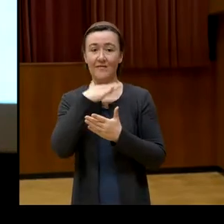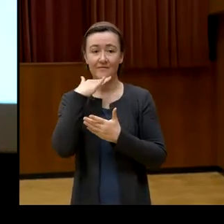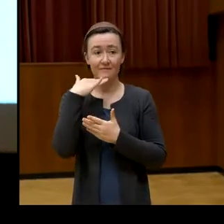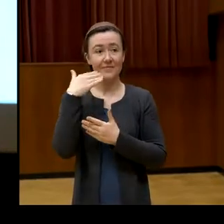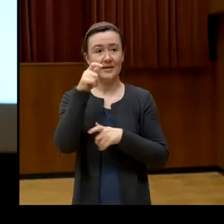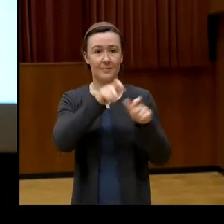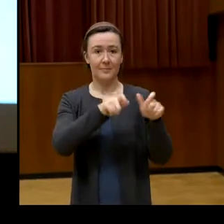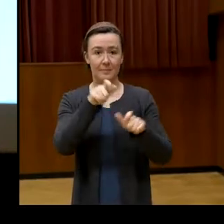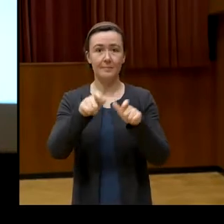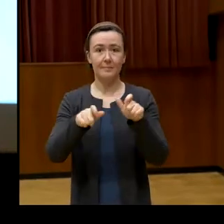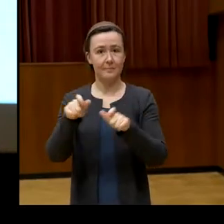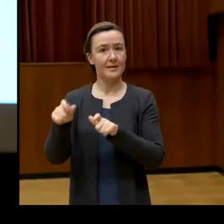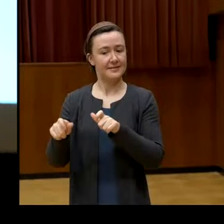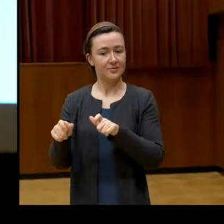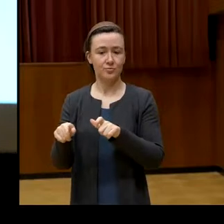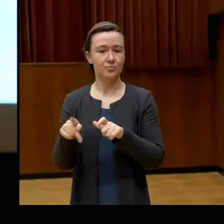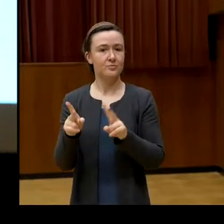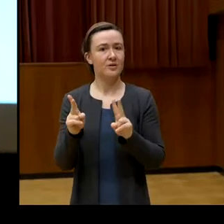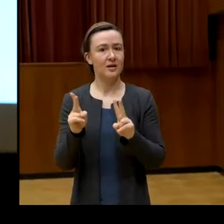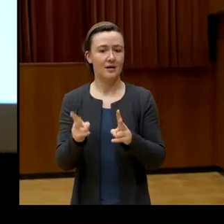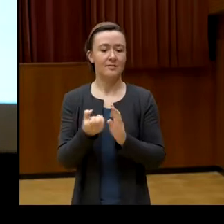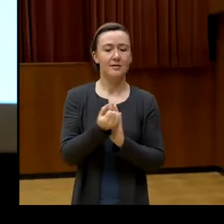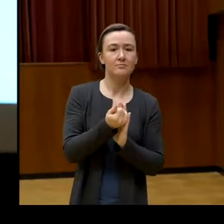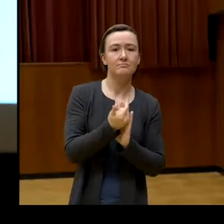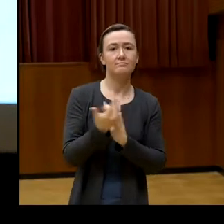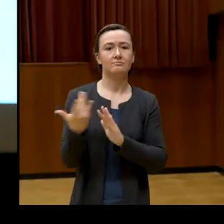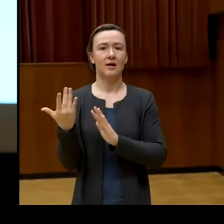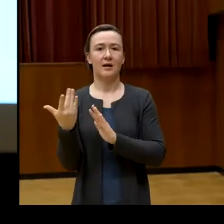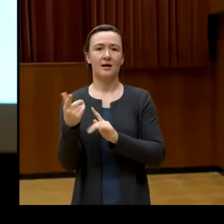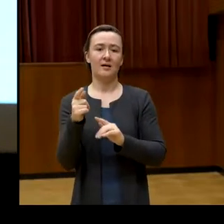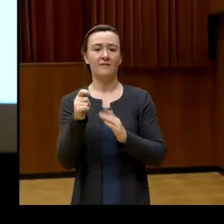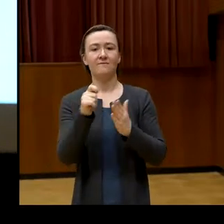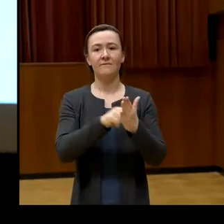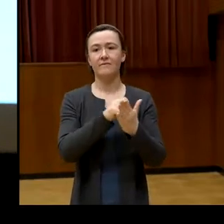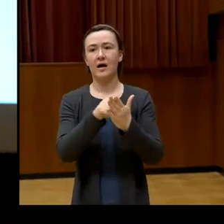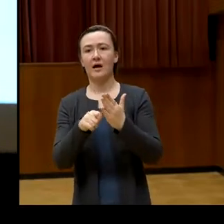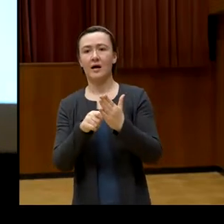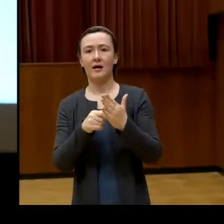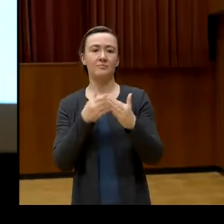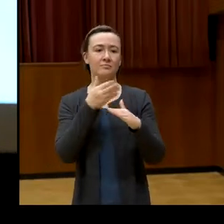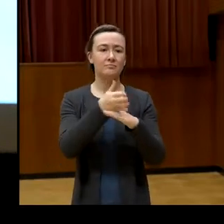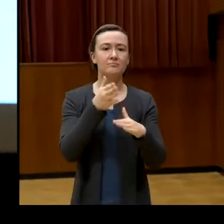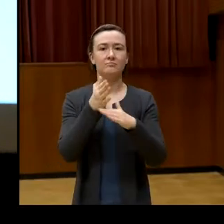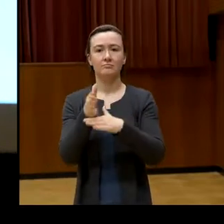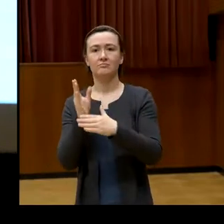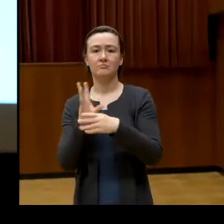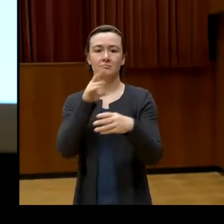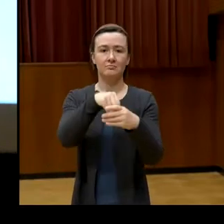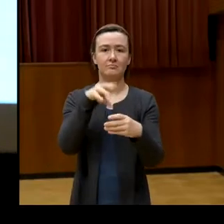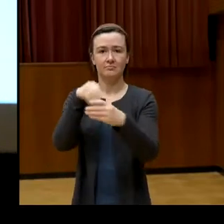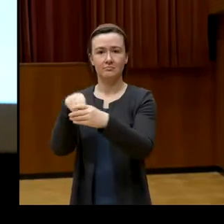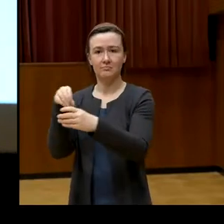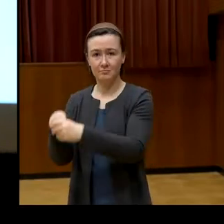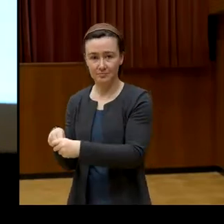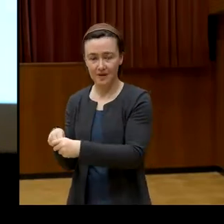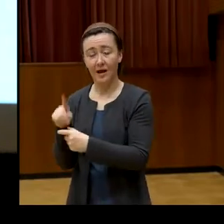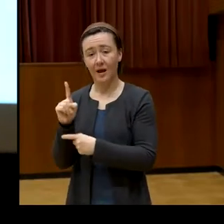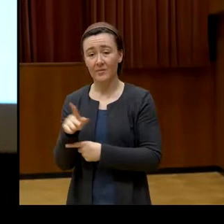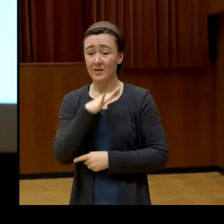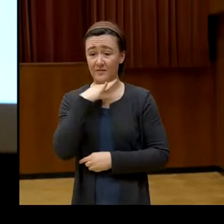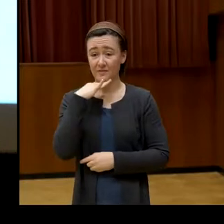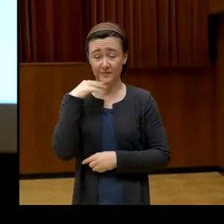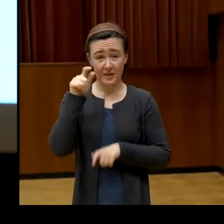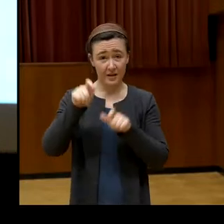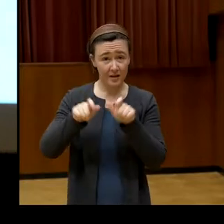Möglichkeit gleich mehrmals abzustimmen. Aber sehr viele haben